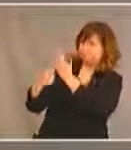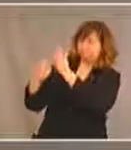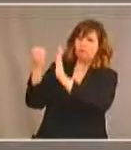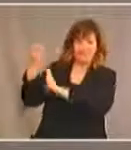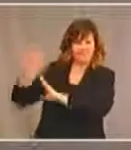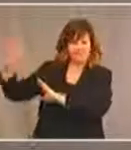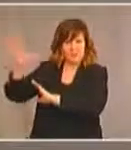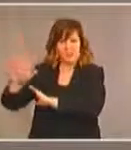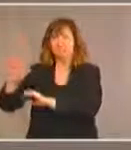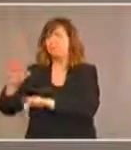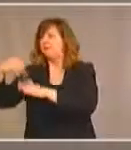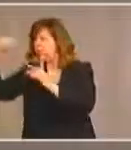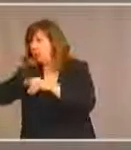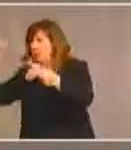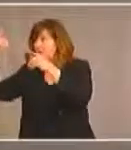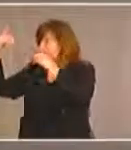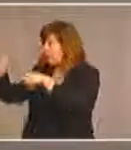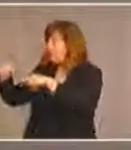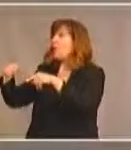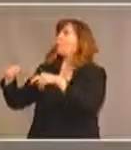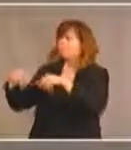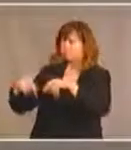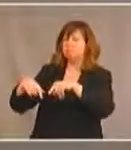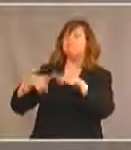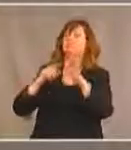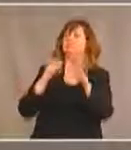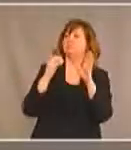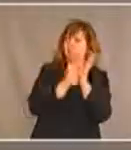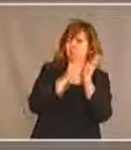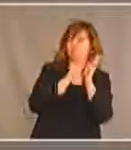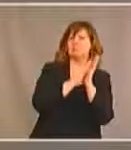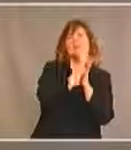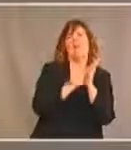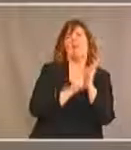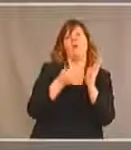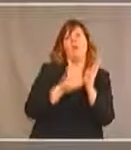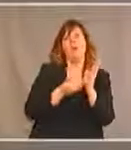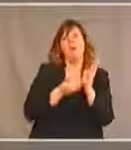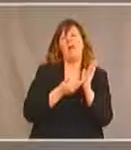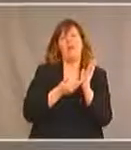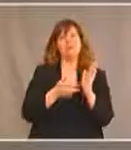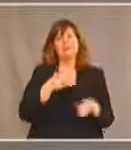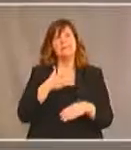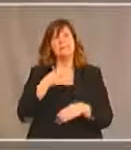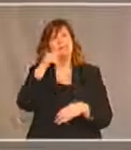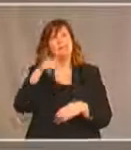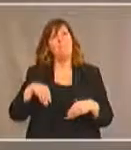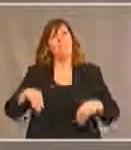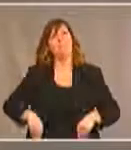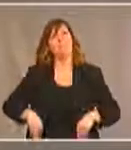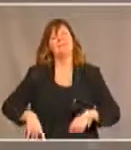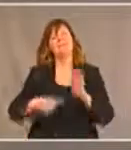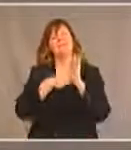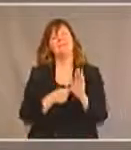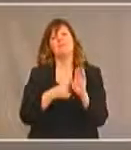pour que tous s'entendent sur la loi et la ministre pourrait la présenter à la Chambre des